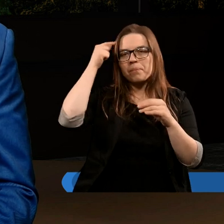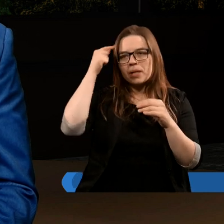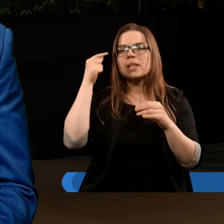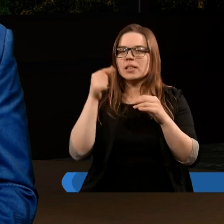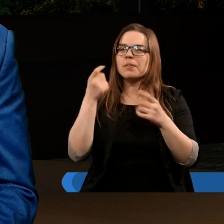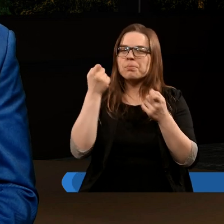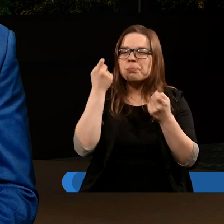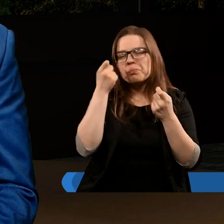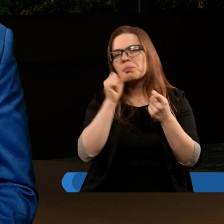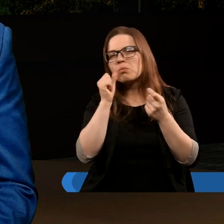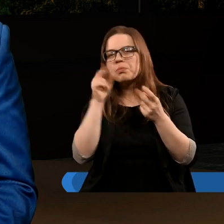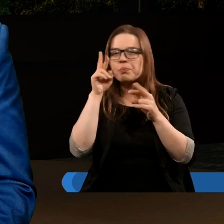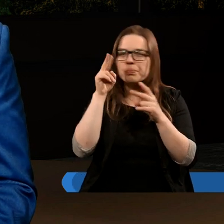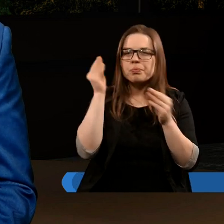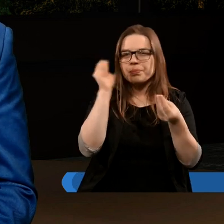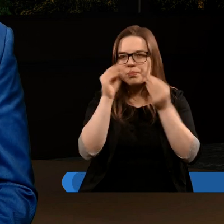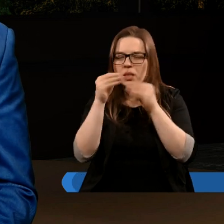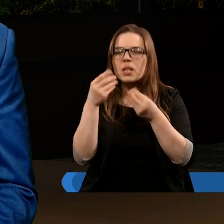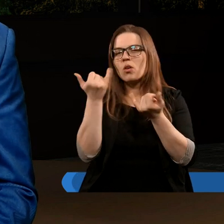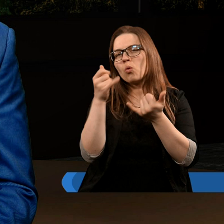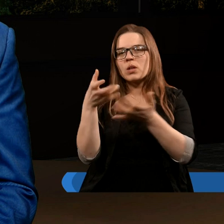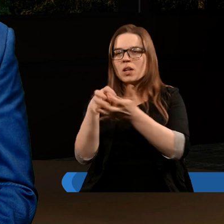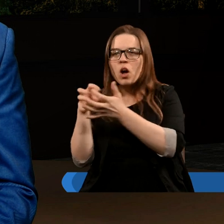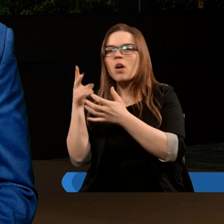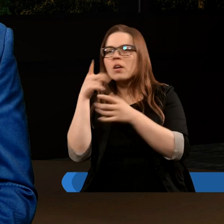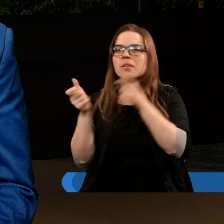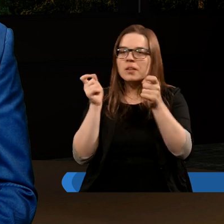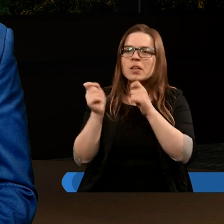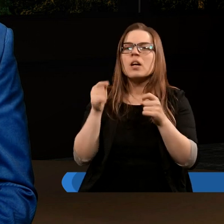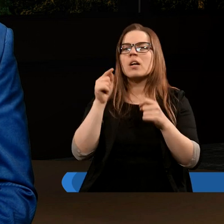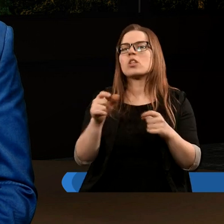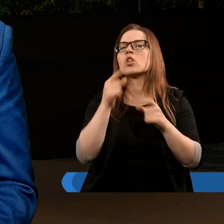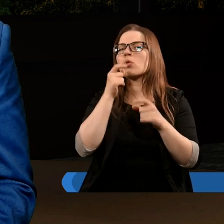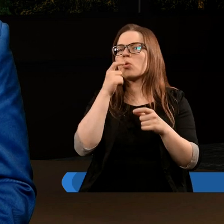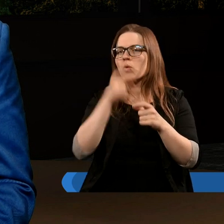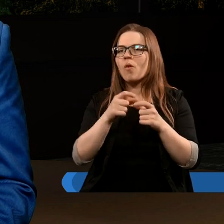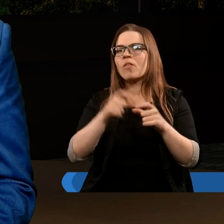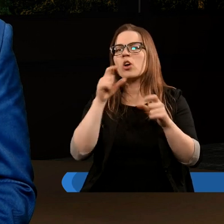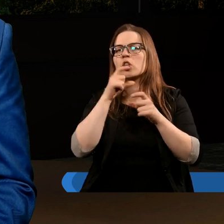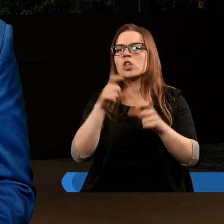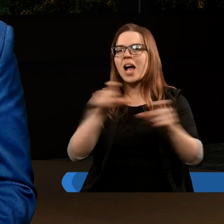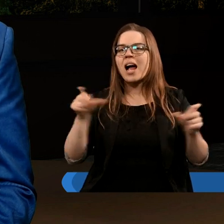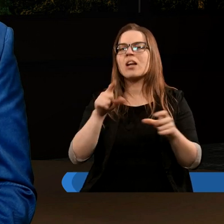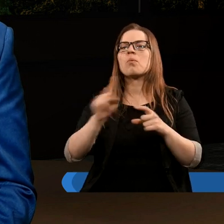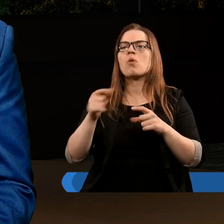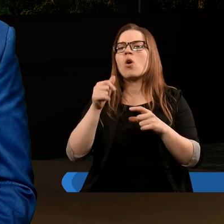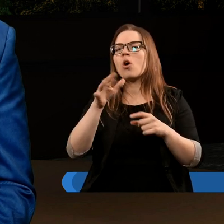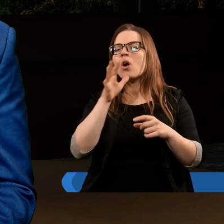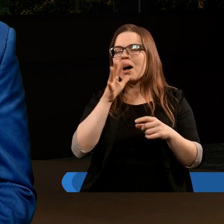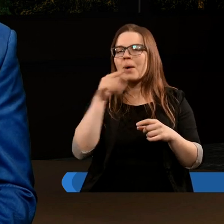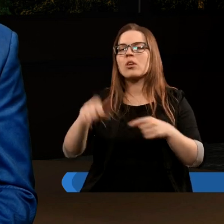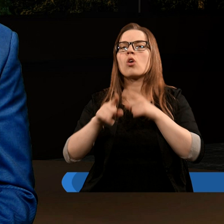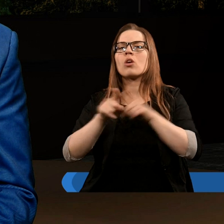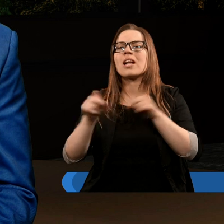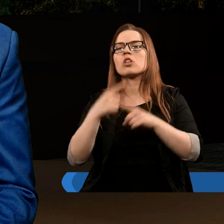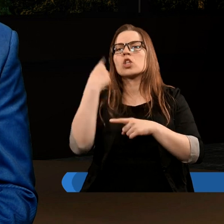gdzieś to sprawdzić w odpowiednich słownikach czy komentarzach, zauważymy, że słowo czas po hebrajsku w tym kontekście oznacza rok